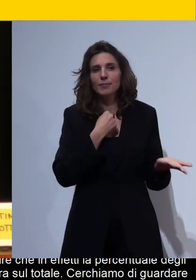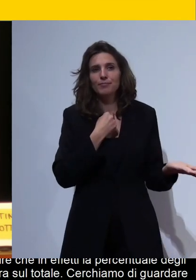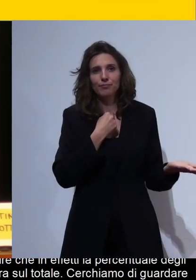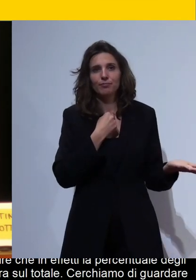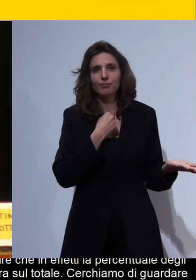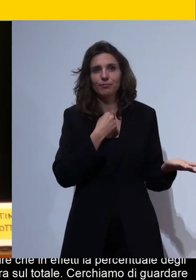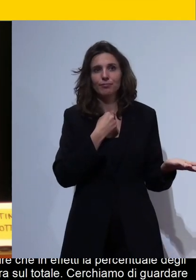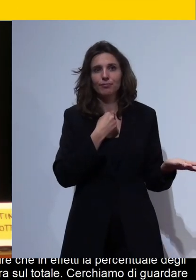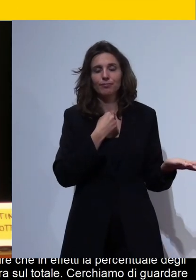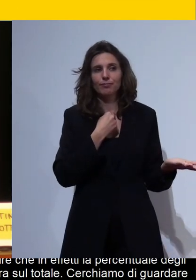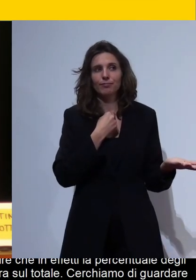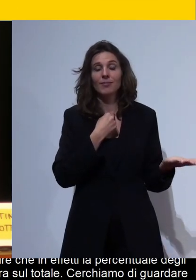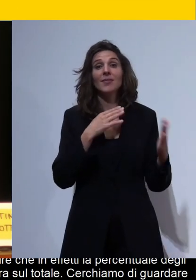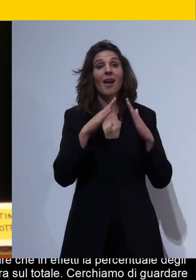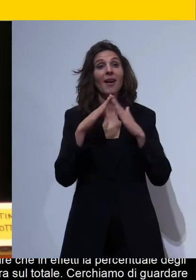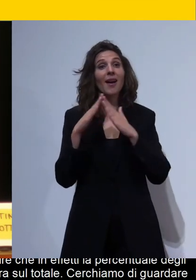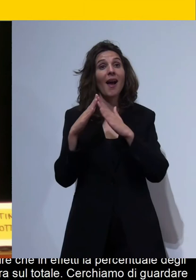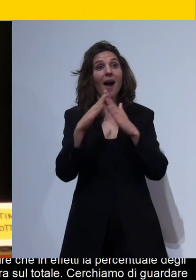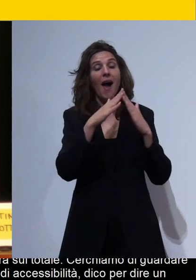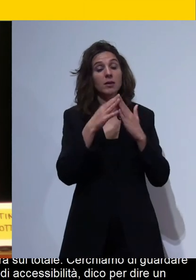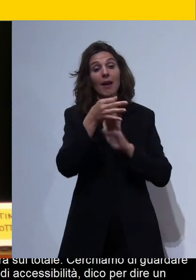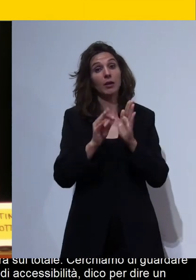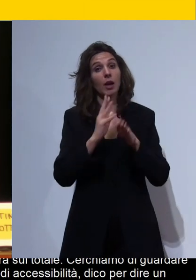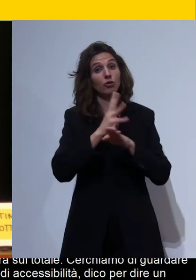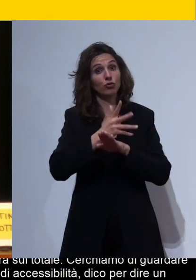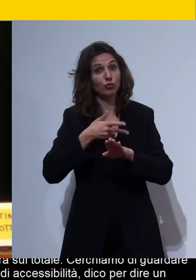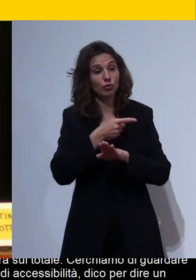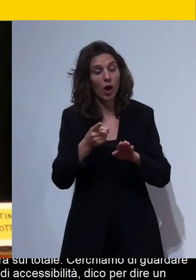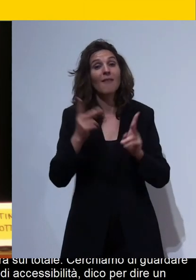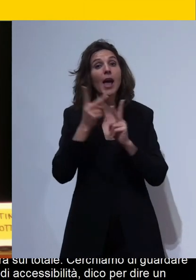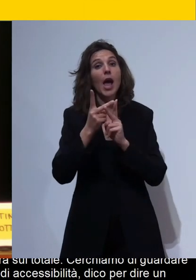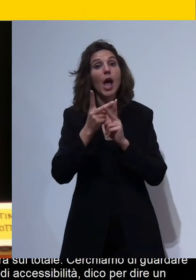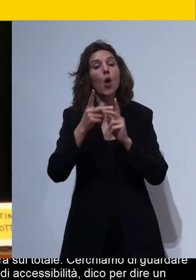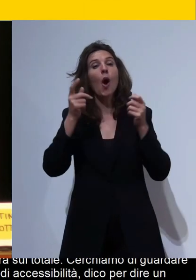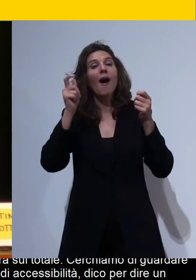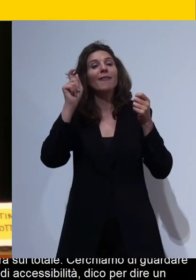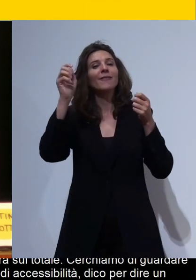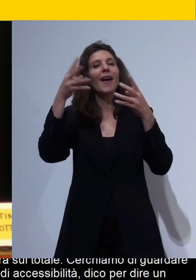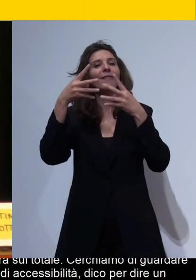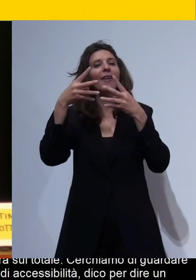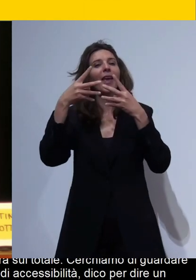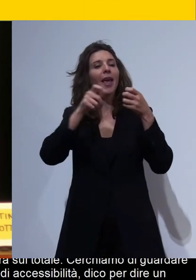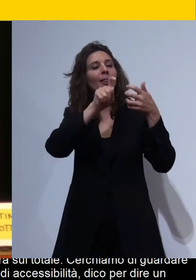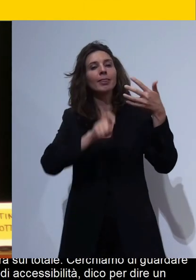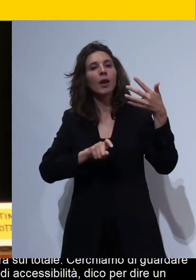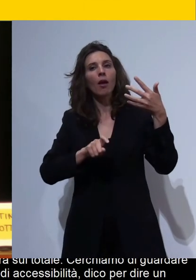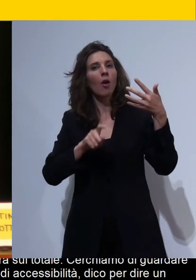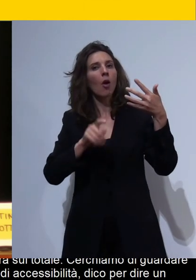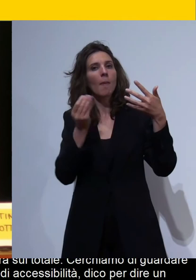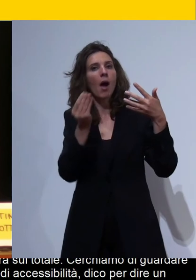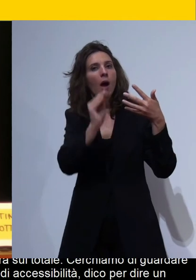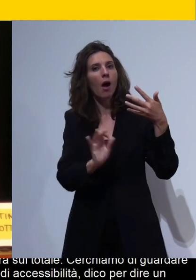tutte le case con caratteristiche di accessibilità hanno inserito i filtri quindi il nostro lavoro adesso è principalmente